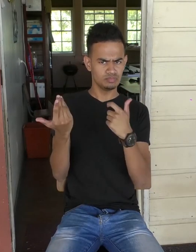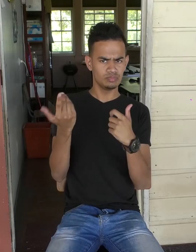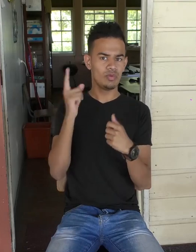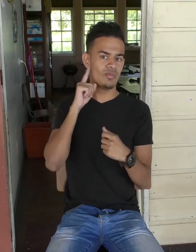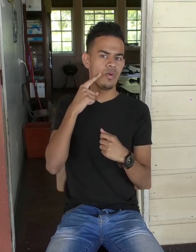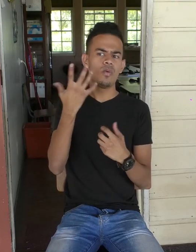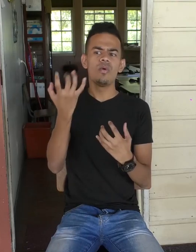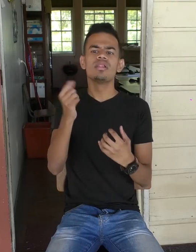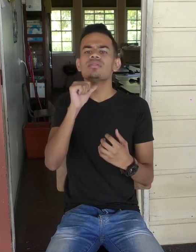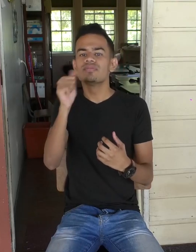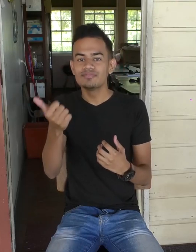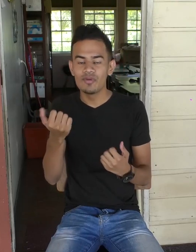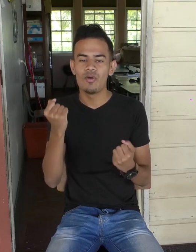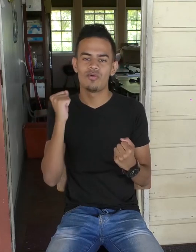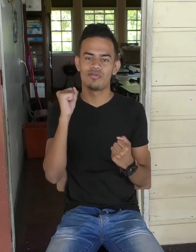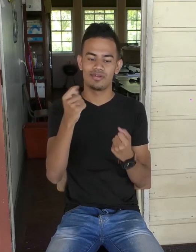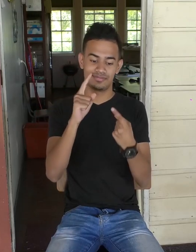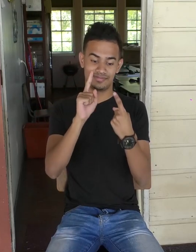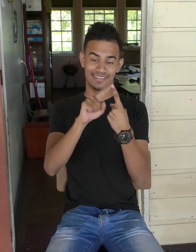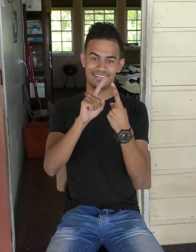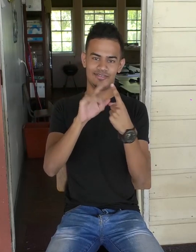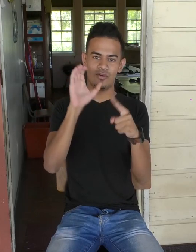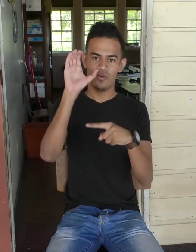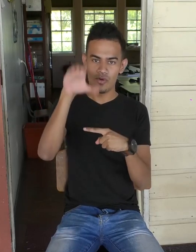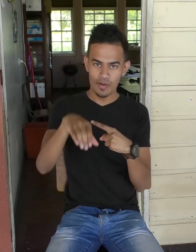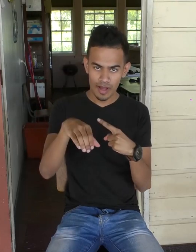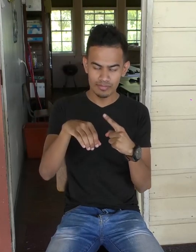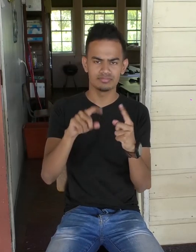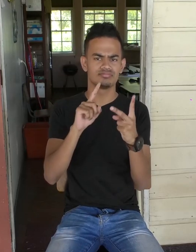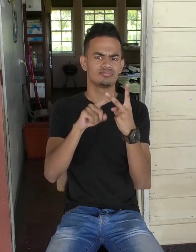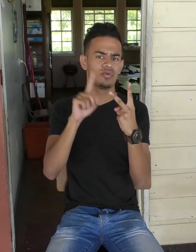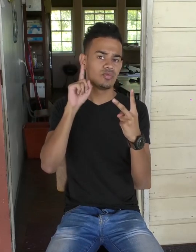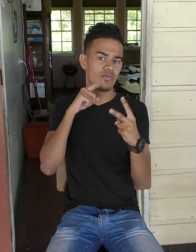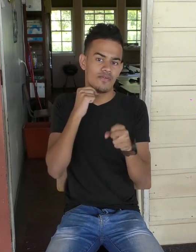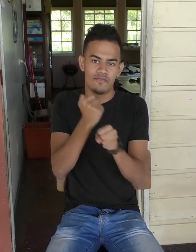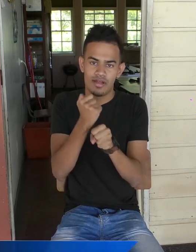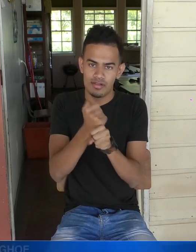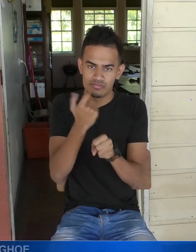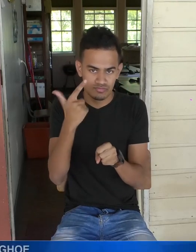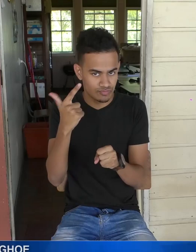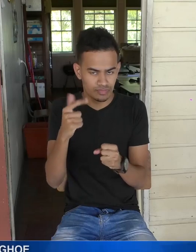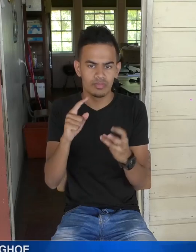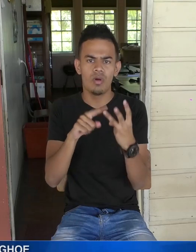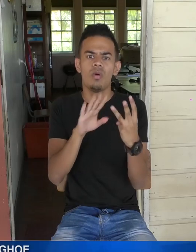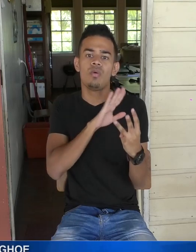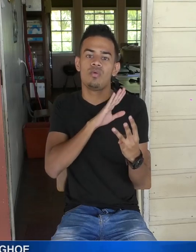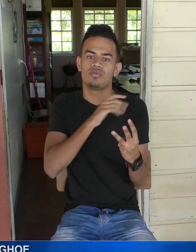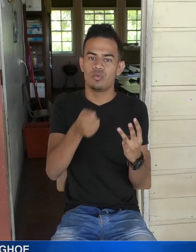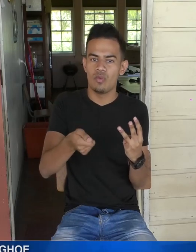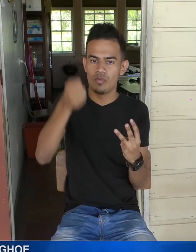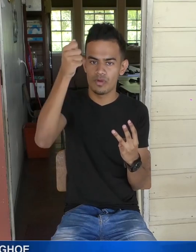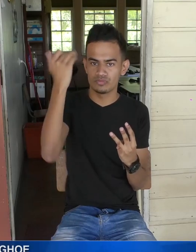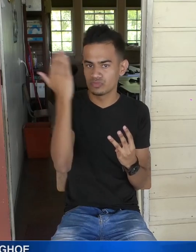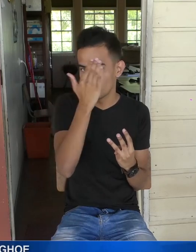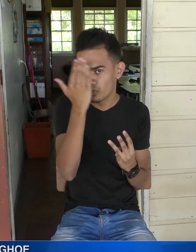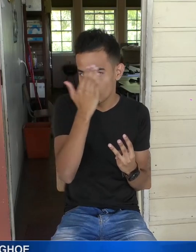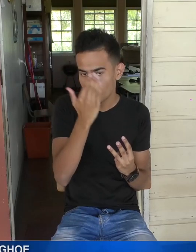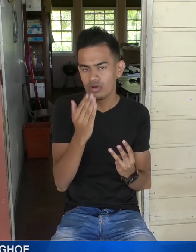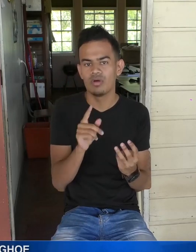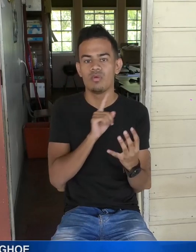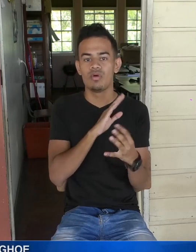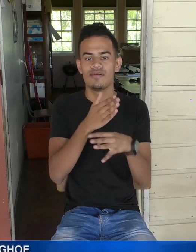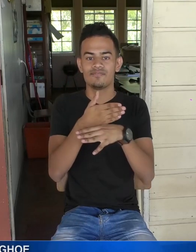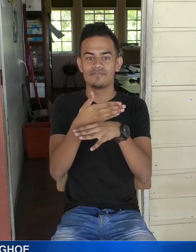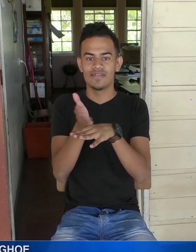Wat de overheid meer zou kunnen doen voor dove. Wat we eigenlijk zouden willen, zegt hij. Een clubhuis. Werk voor dove. Op